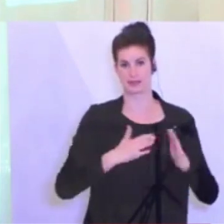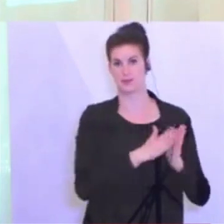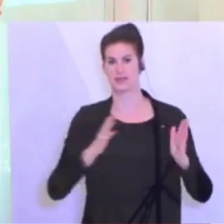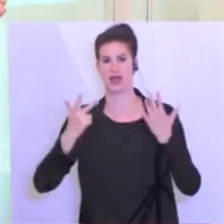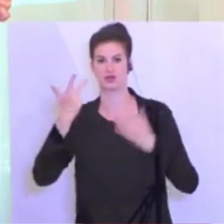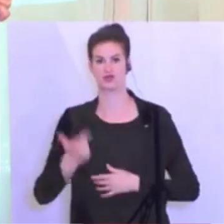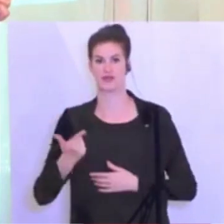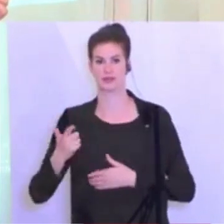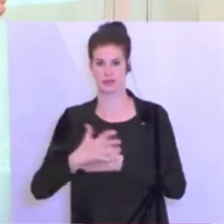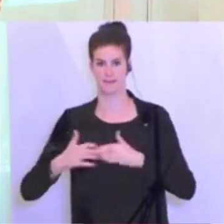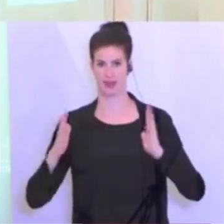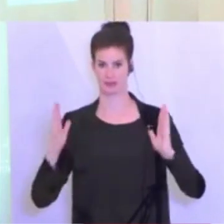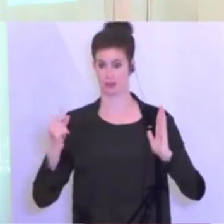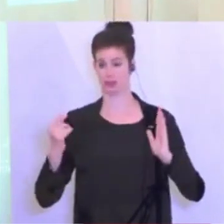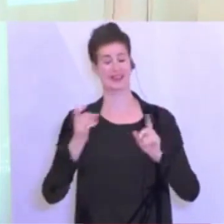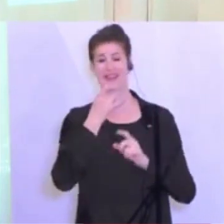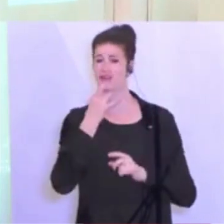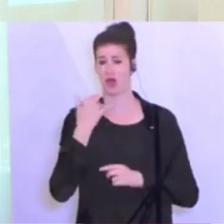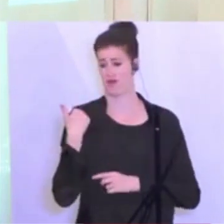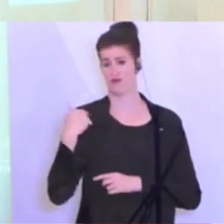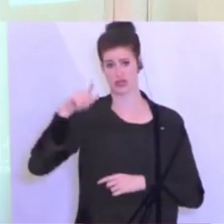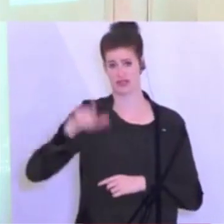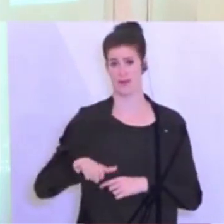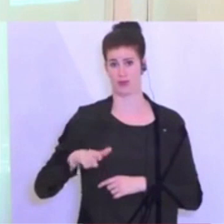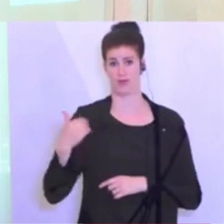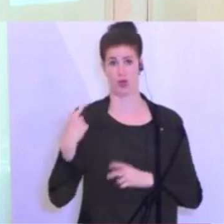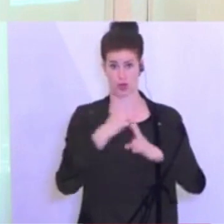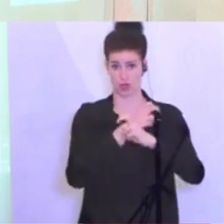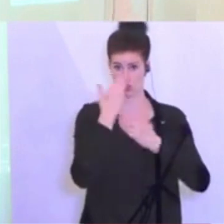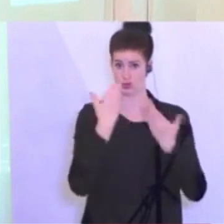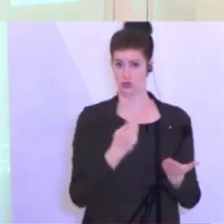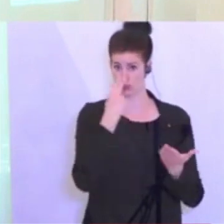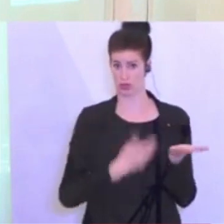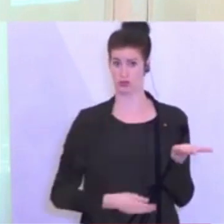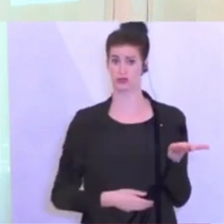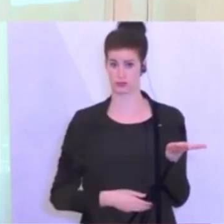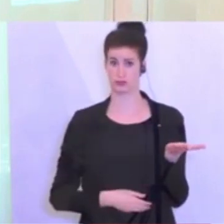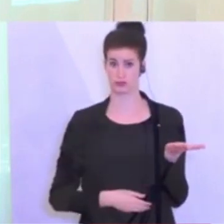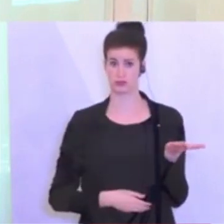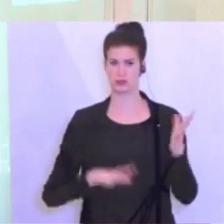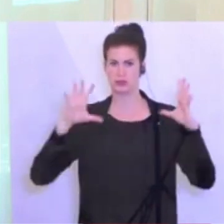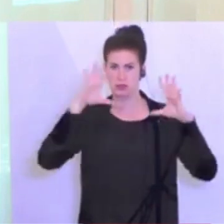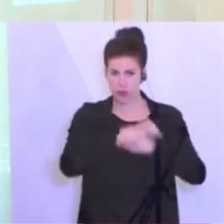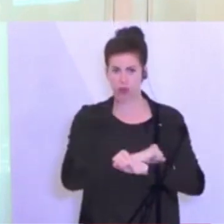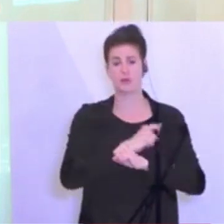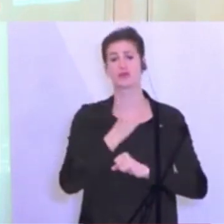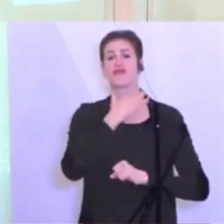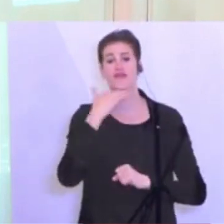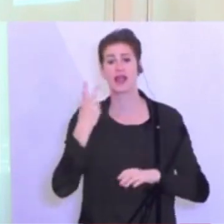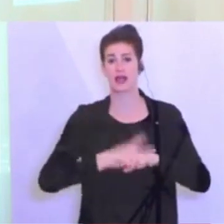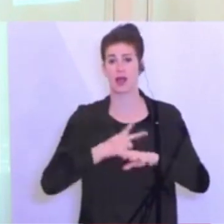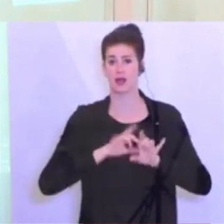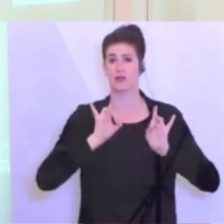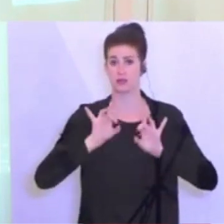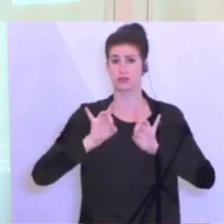.03. also genau vor zwei Monaten und da hat Österreich so ausgesehen, dunkel, relativ sehr sehr viele Erkrankungsfälle